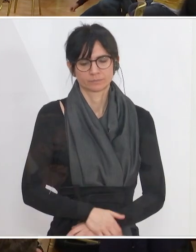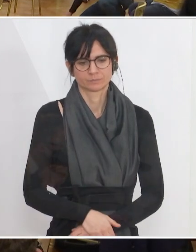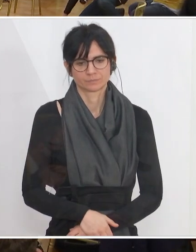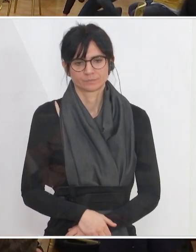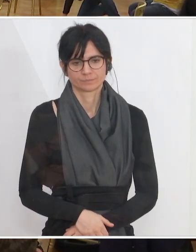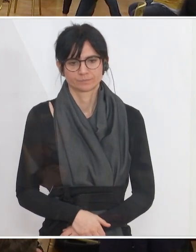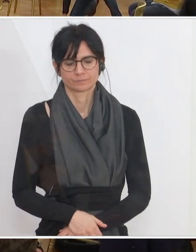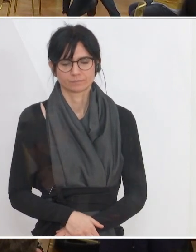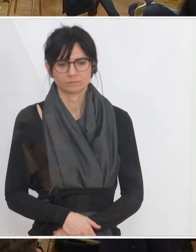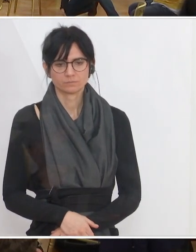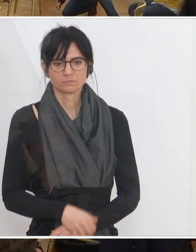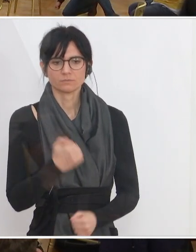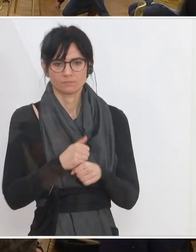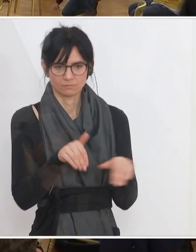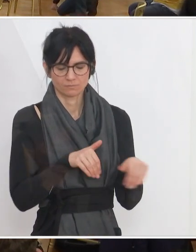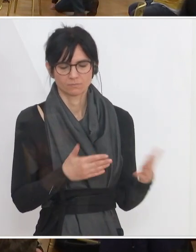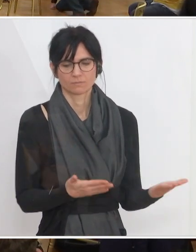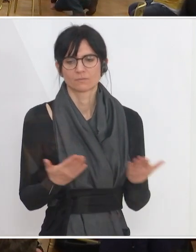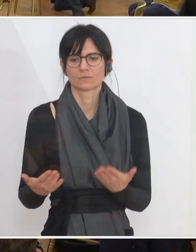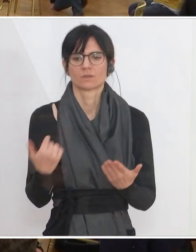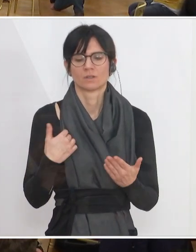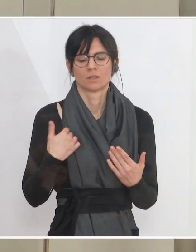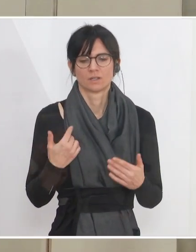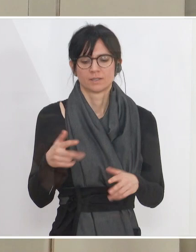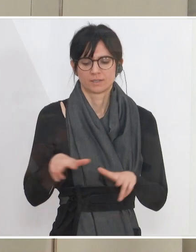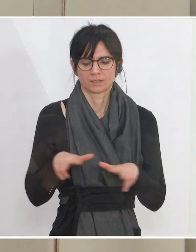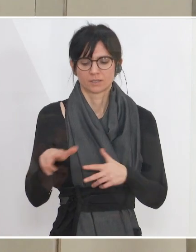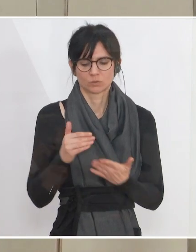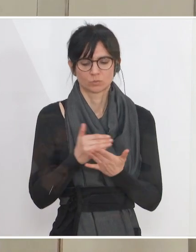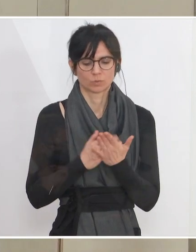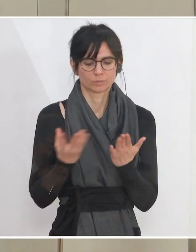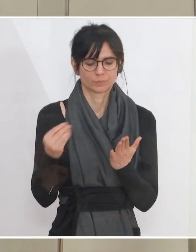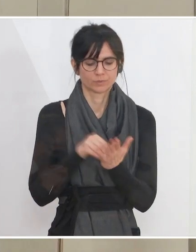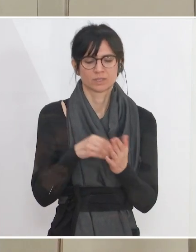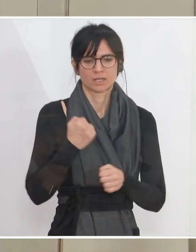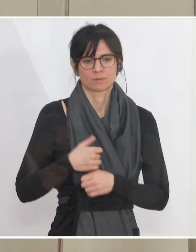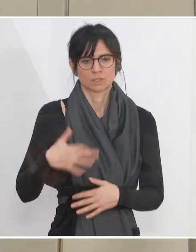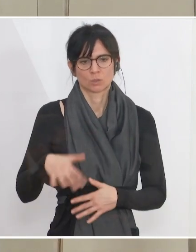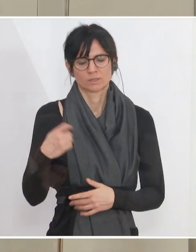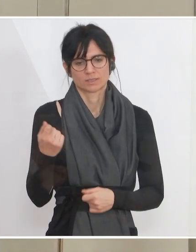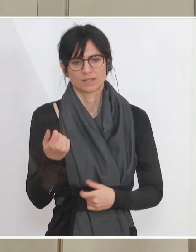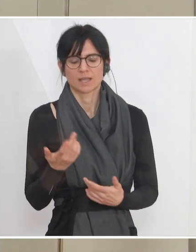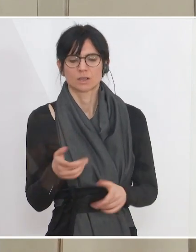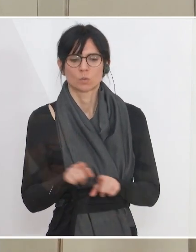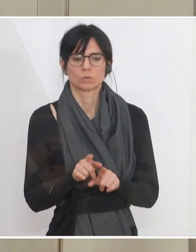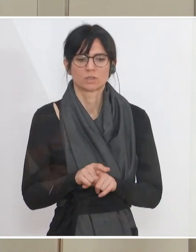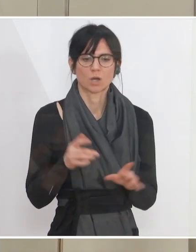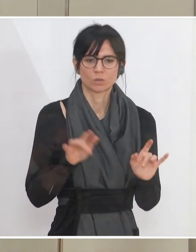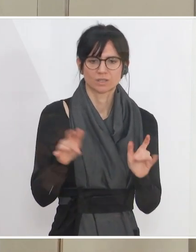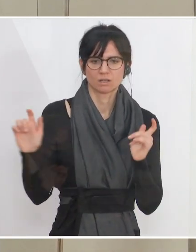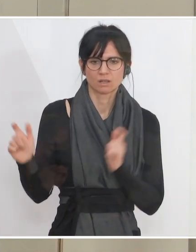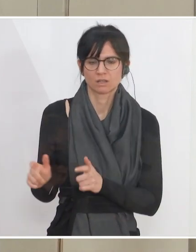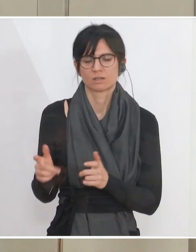Im Regierungsprogramm ist ja vorgesehen, dass wir eine Diskussion über Arbeitslosengeld und alle damit verbundenen Regulierungen